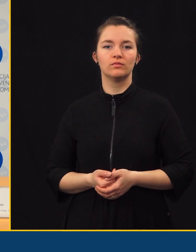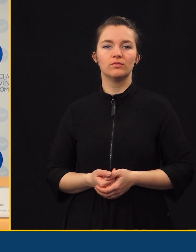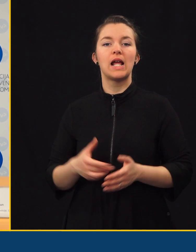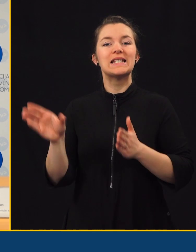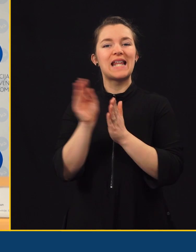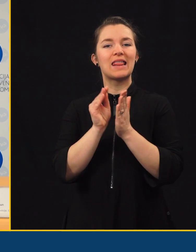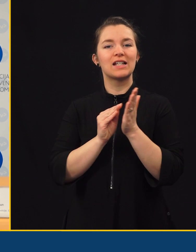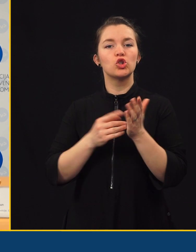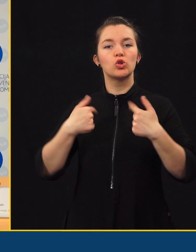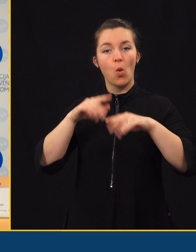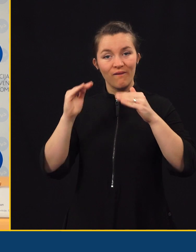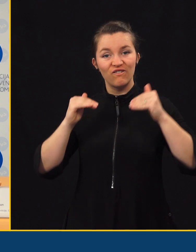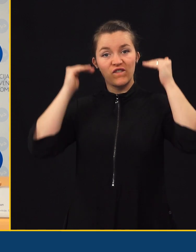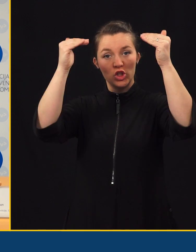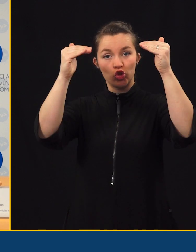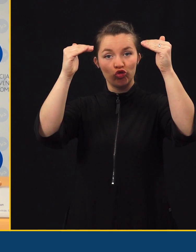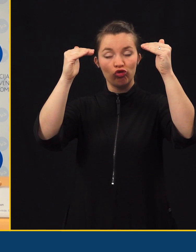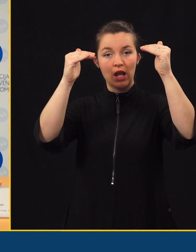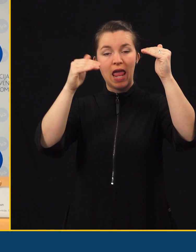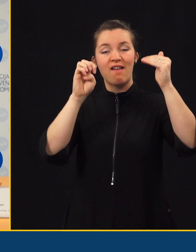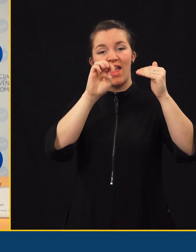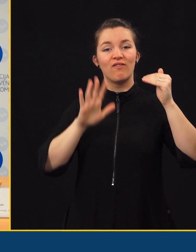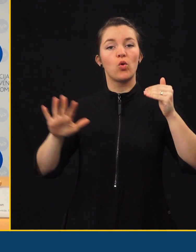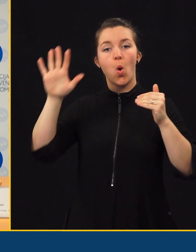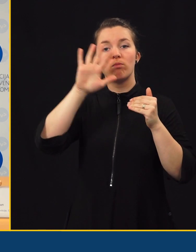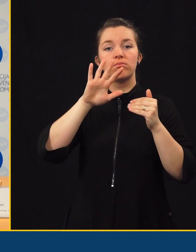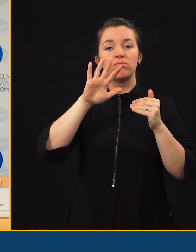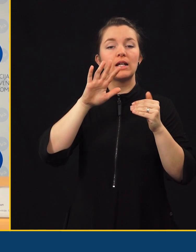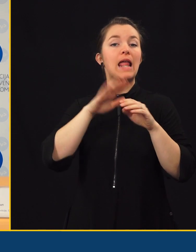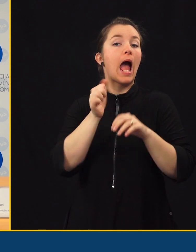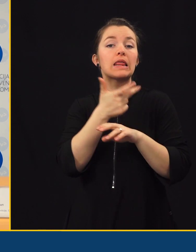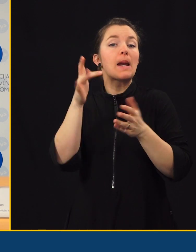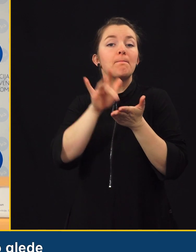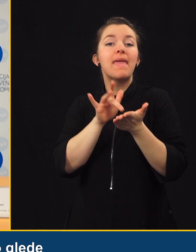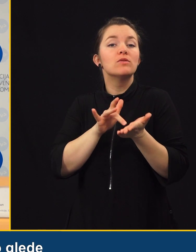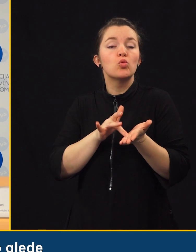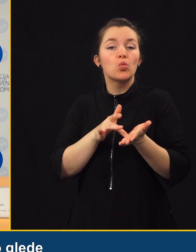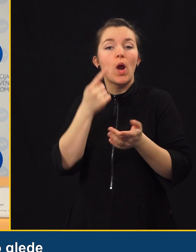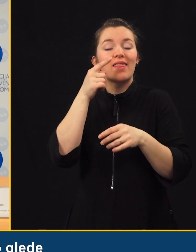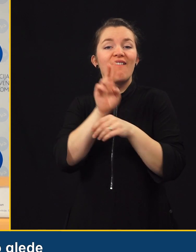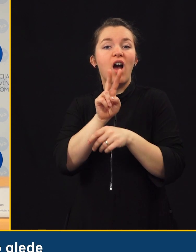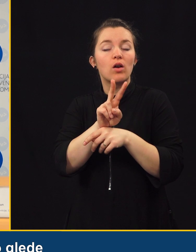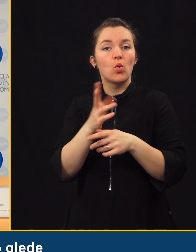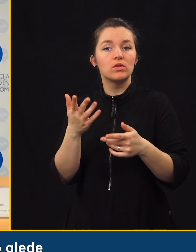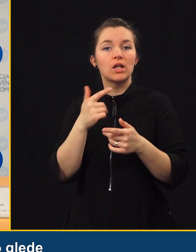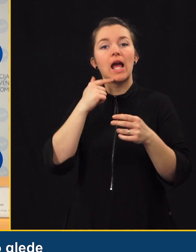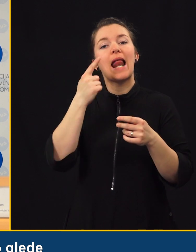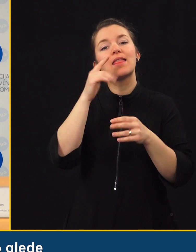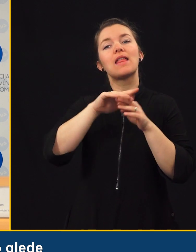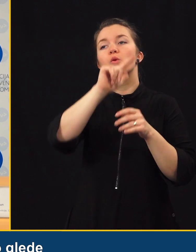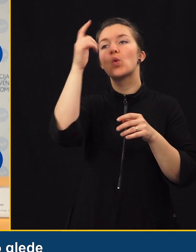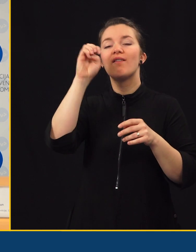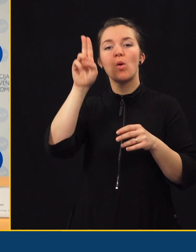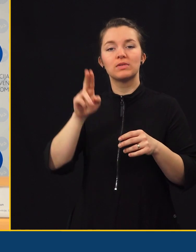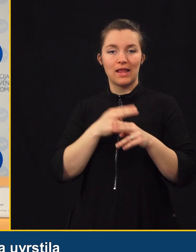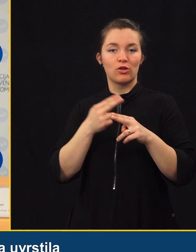Smo više, mislim, v Evropi, enen vodinnih povarnosti, ampak je mesto. Mislim, na katerem mestu ljudi na druge evropske države